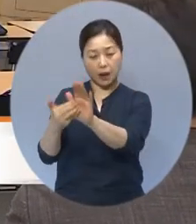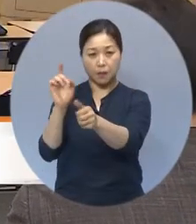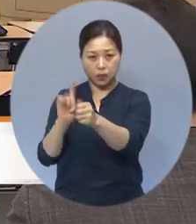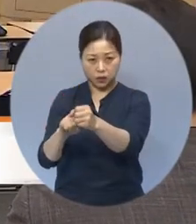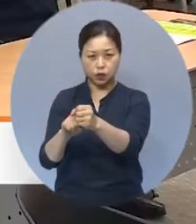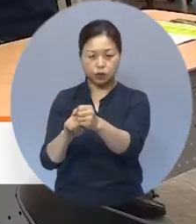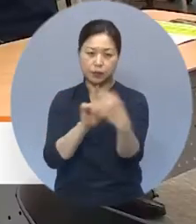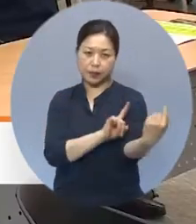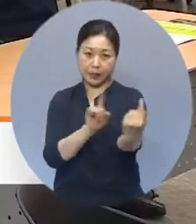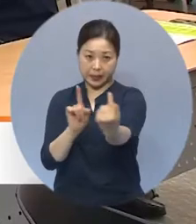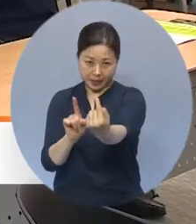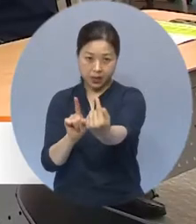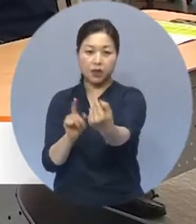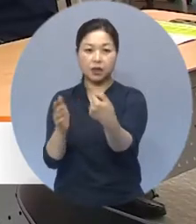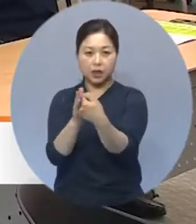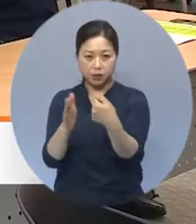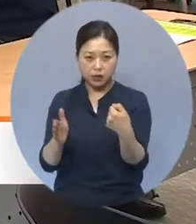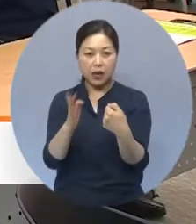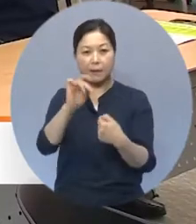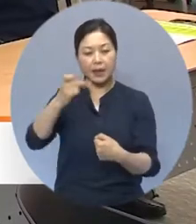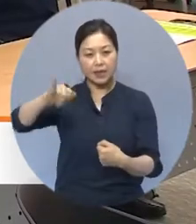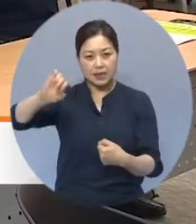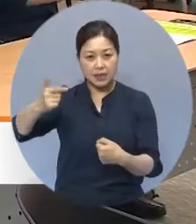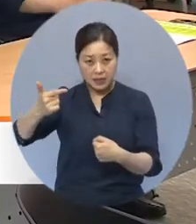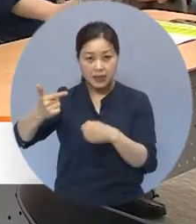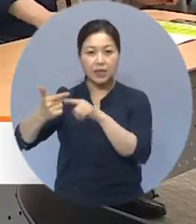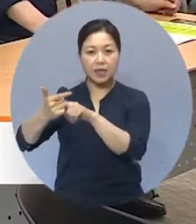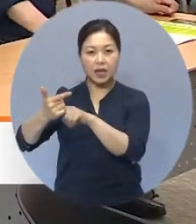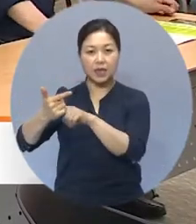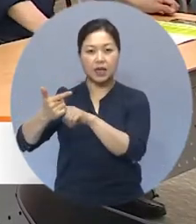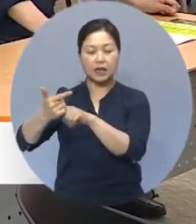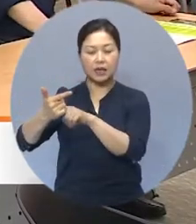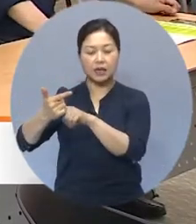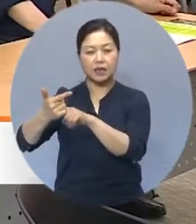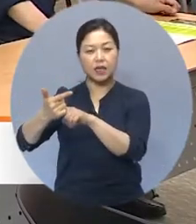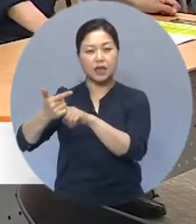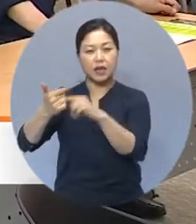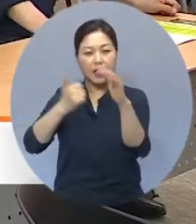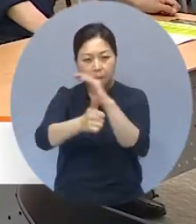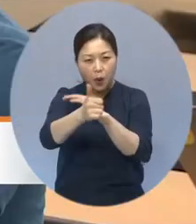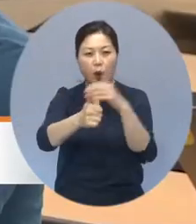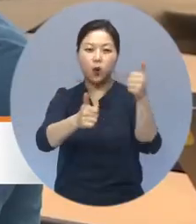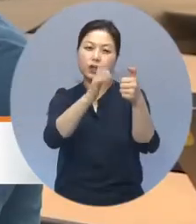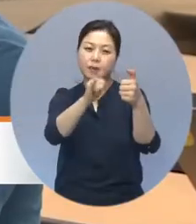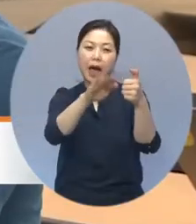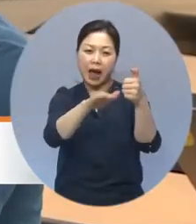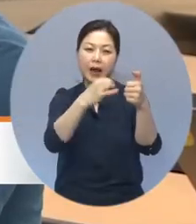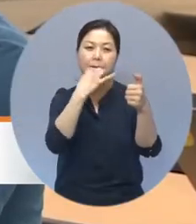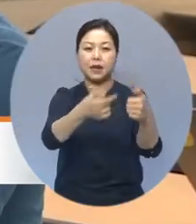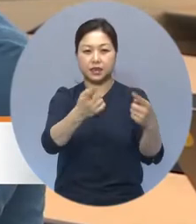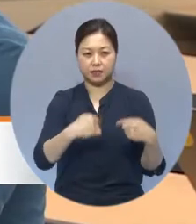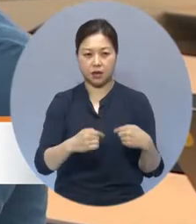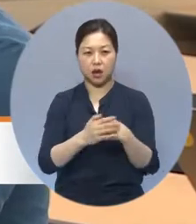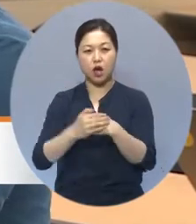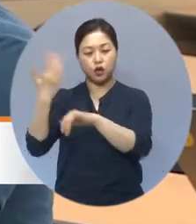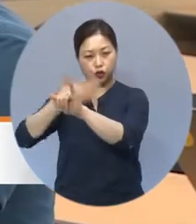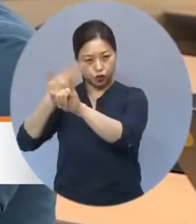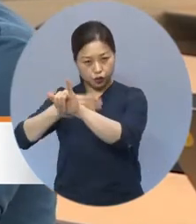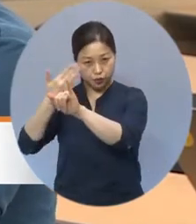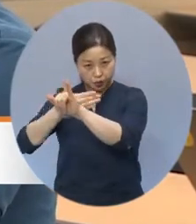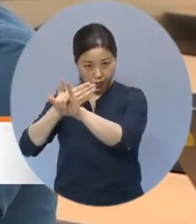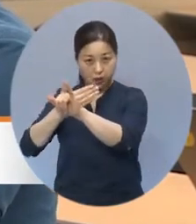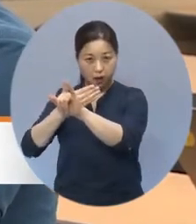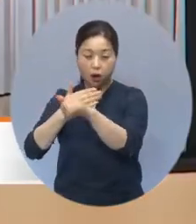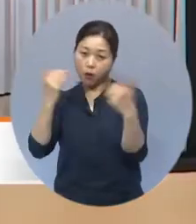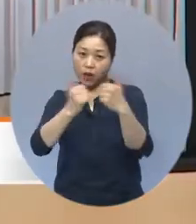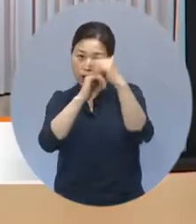두기 방침에 따라 발기인을 대표해 50명 미만만 현장에 참석했으며, 유튜브에서 진행 과정을 확인할 수